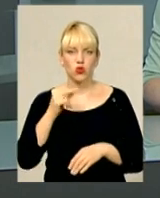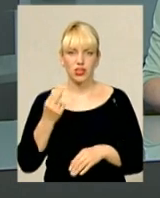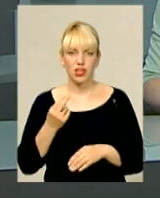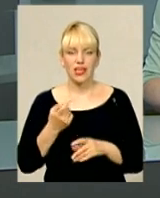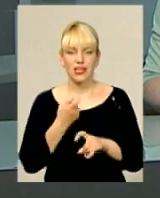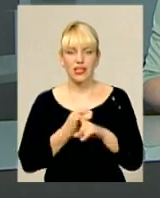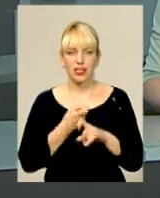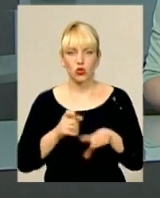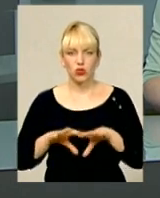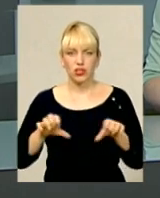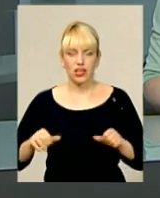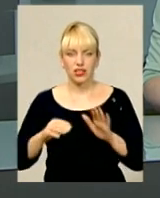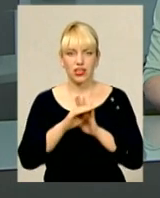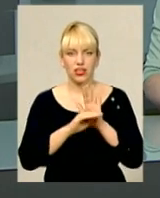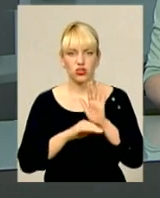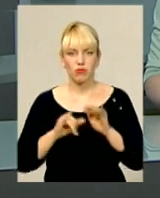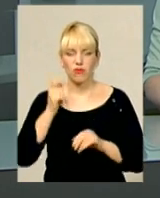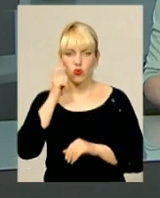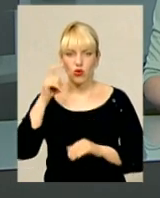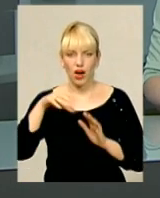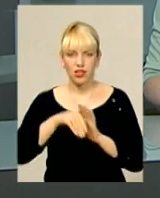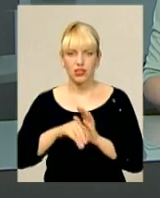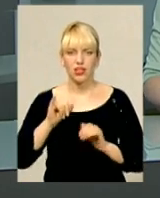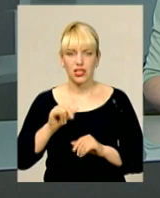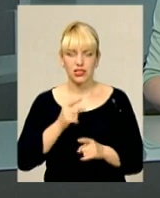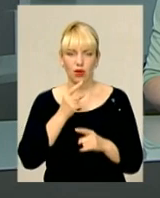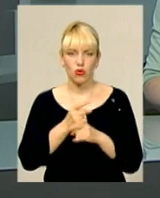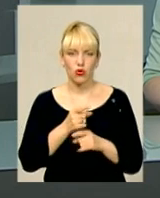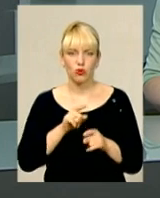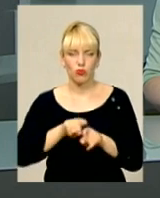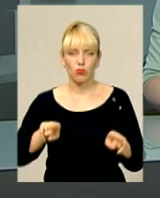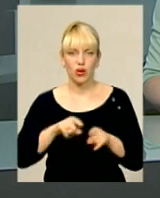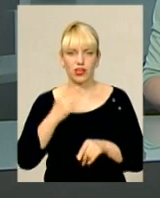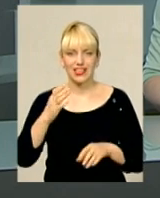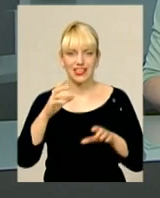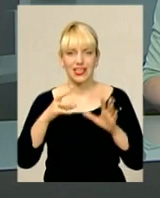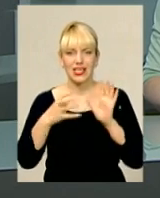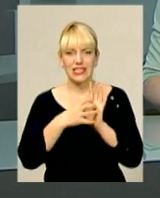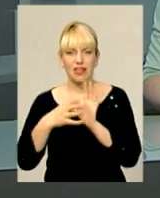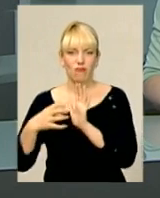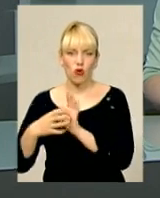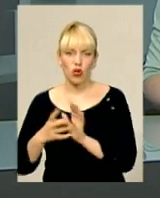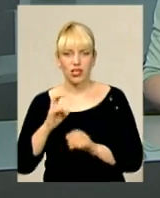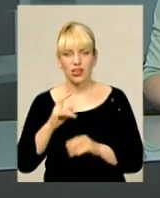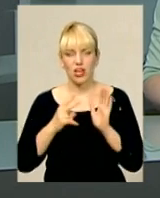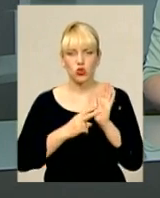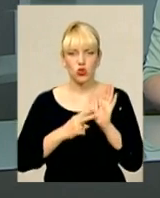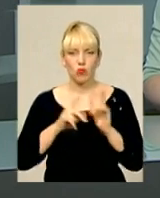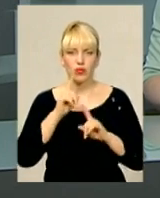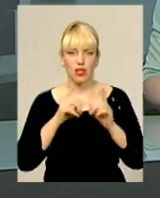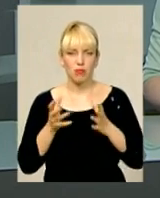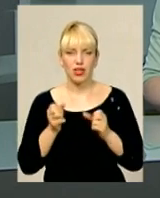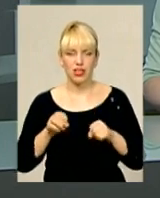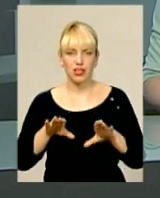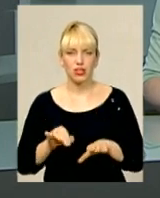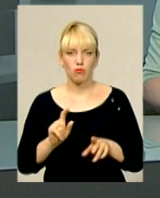нацистського тоталітарних режимів в Україні та заборону пропаганди їхньої символіки, на сьомій сесії прийняли рішення про